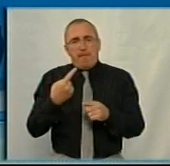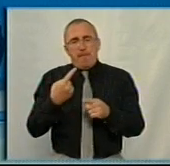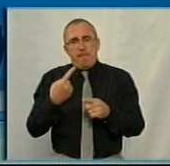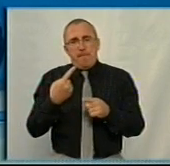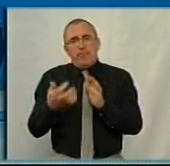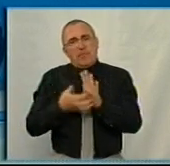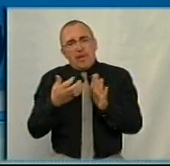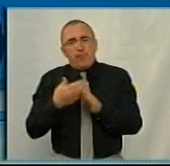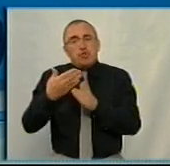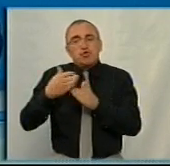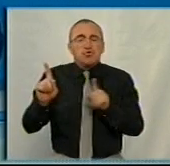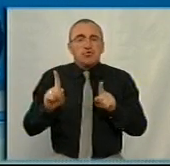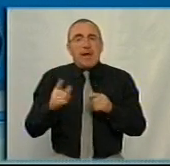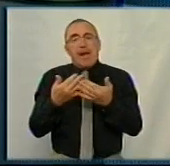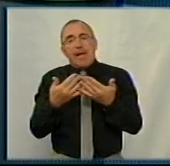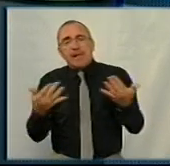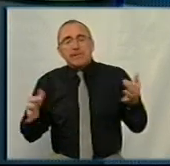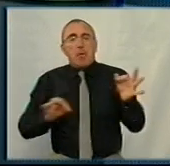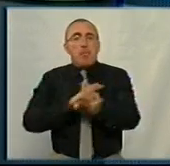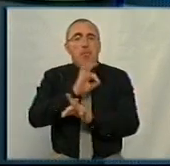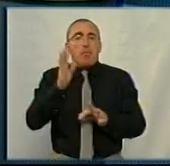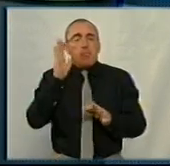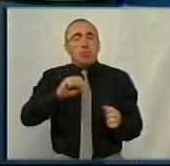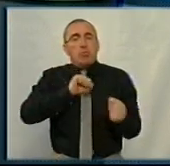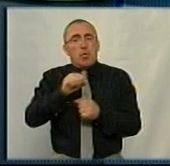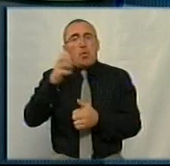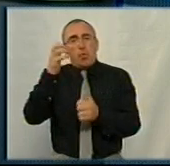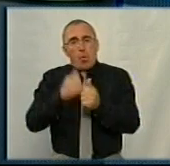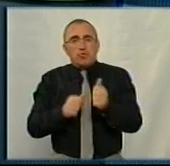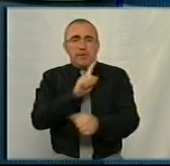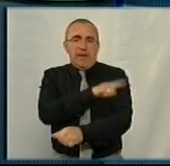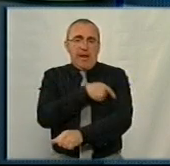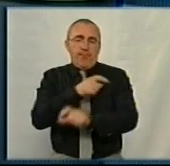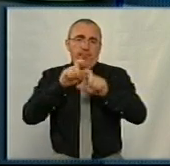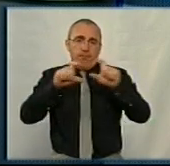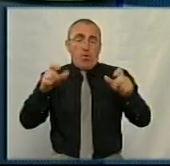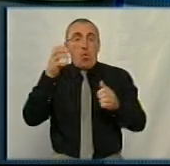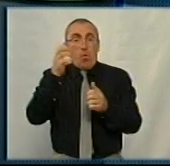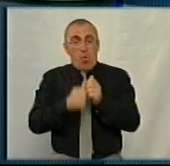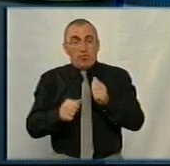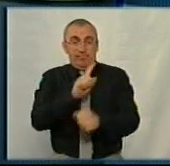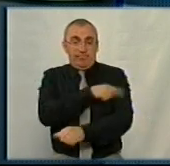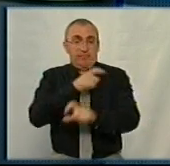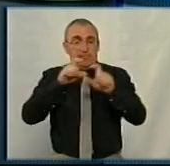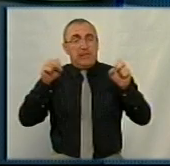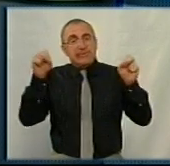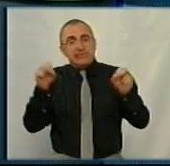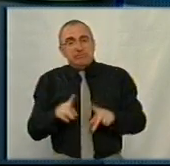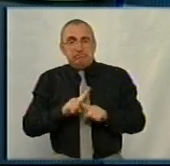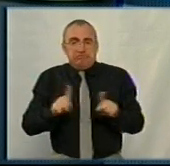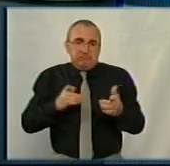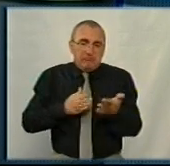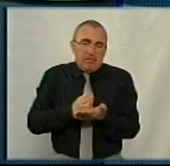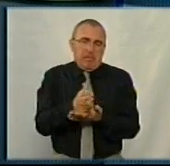не вистачають частини, а інші проекти, які будуть захищати кожен лікувальний заклад. В кожному лікувальному закладу є певні специфічні напрямки.